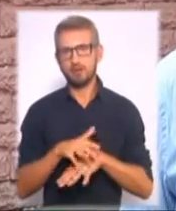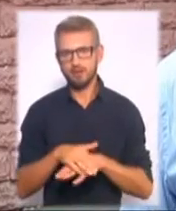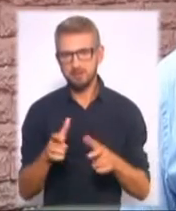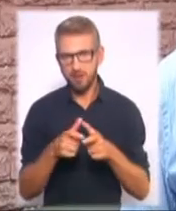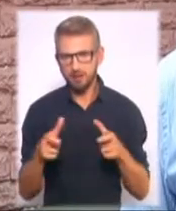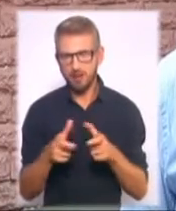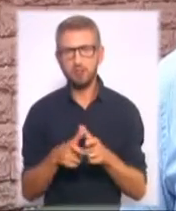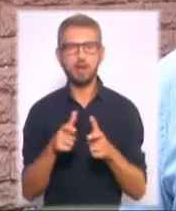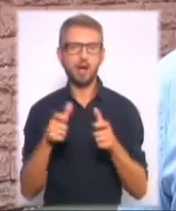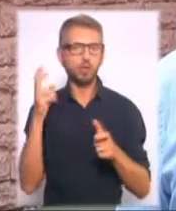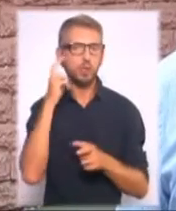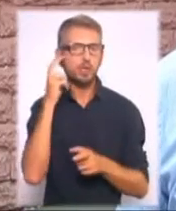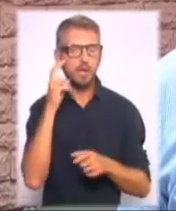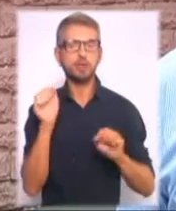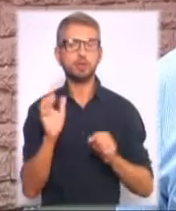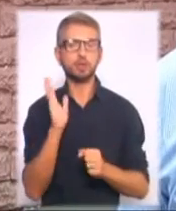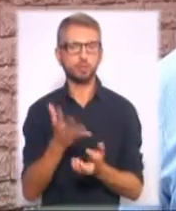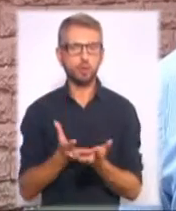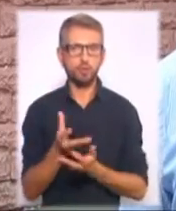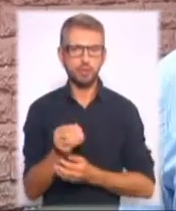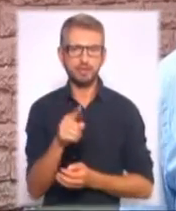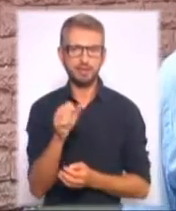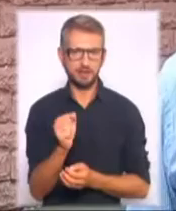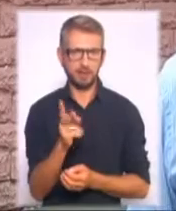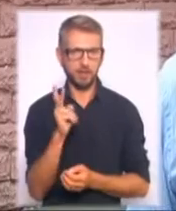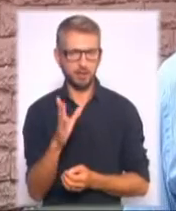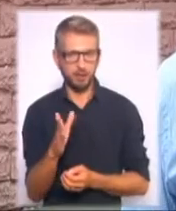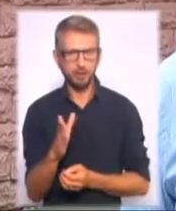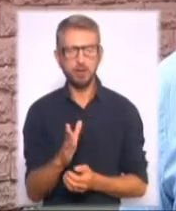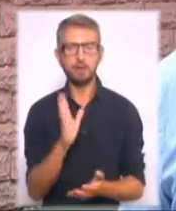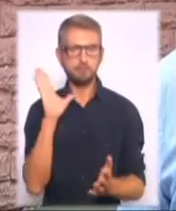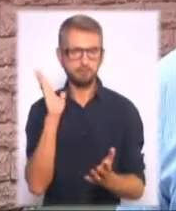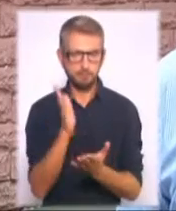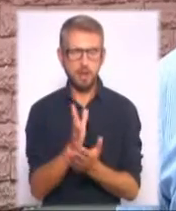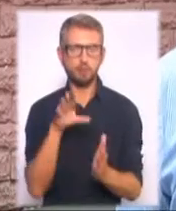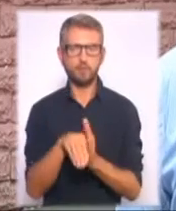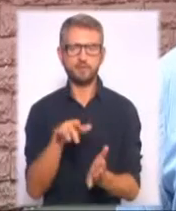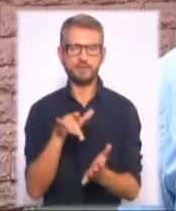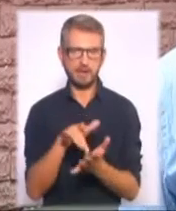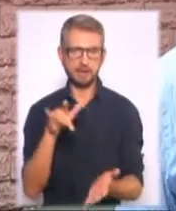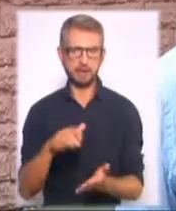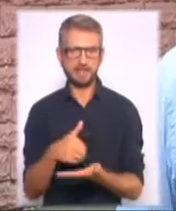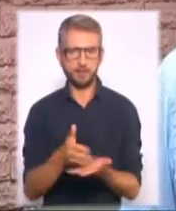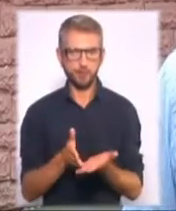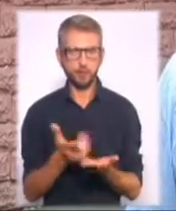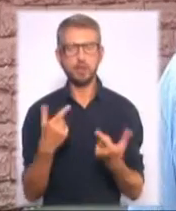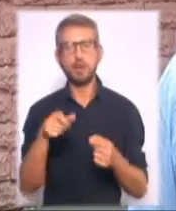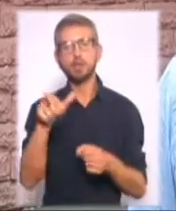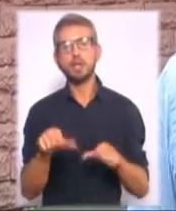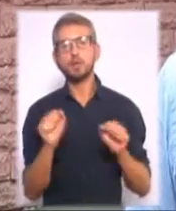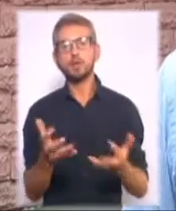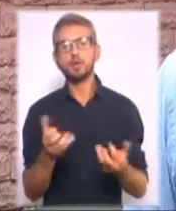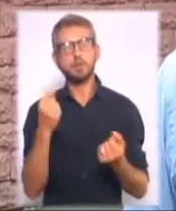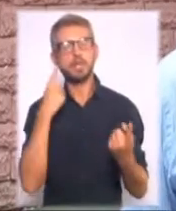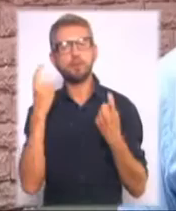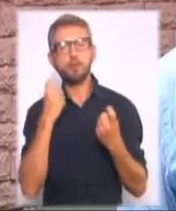киянина можна буде здійснити оплату комунальних послуг безпосередньо в центрі комунального сервісу. Де людина може отримати інформацію